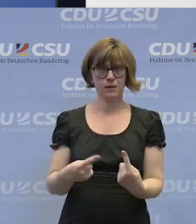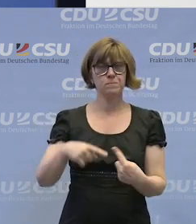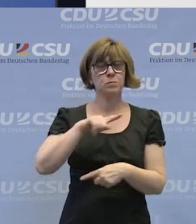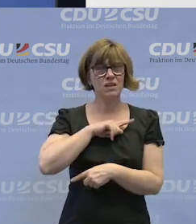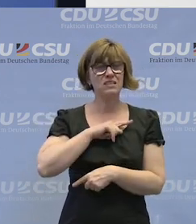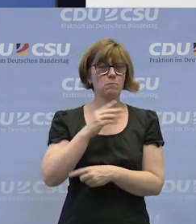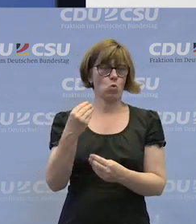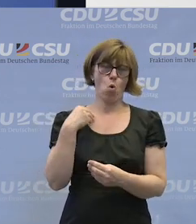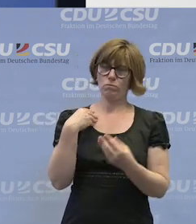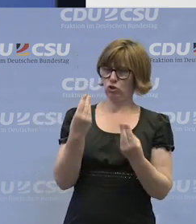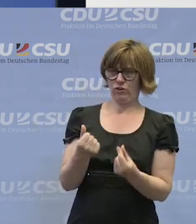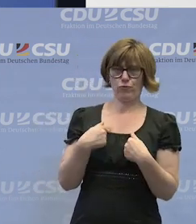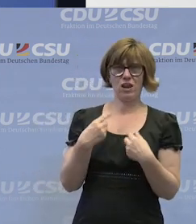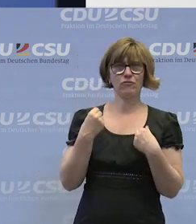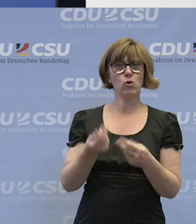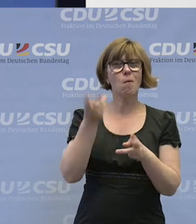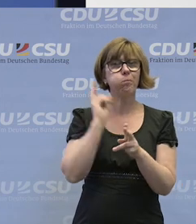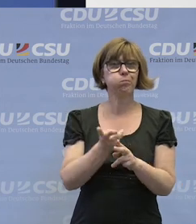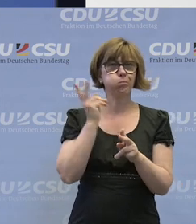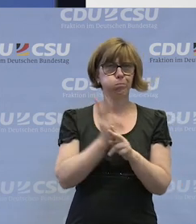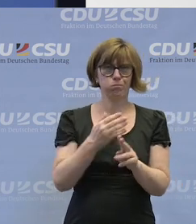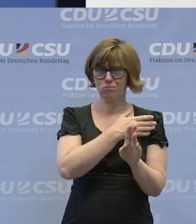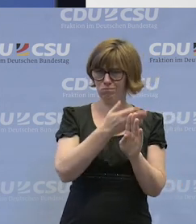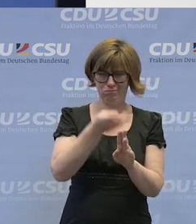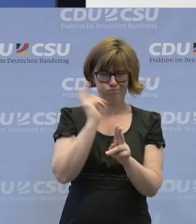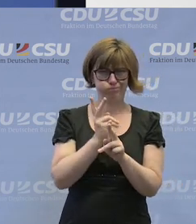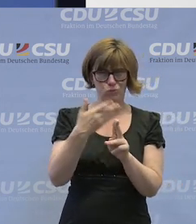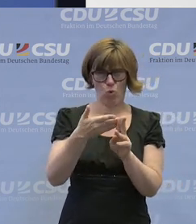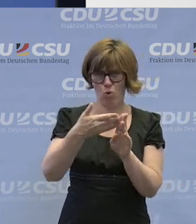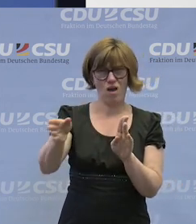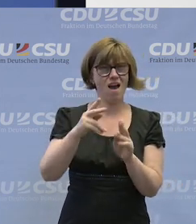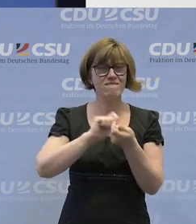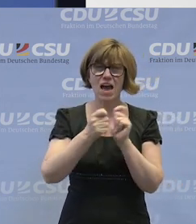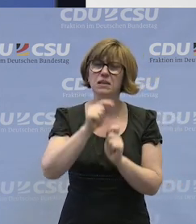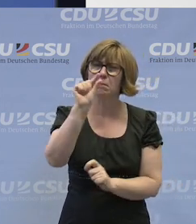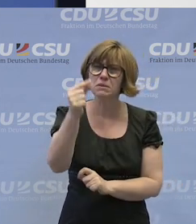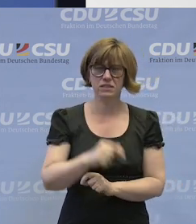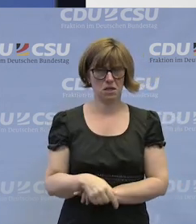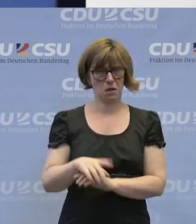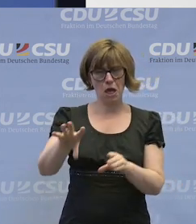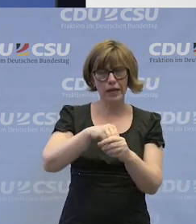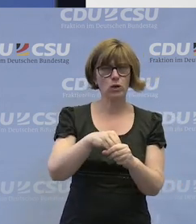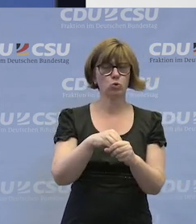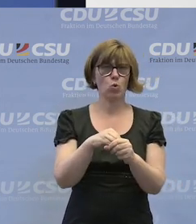ganz komisches Gefühl. Ich habe das Gefühl, es bleibt alles so, wie es war. Ja, es verändert sich nur ein bisschen was aus